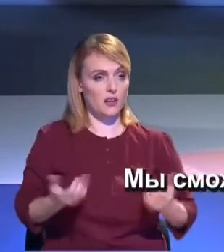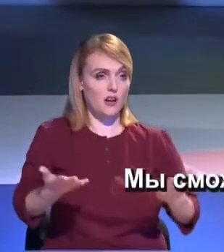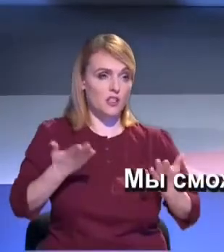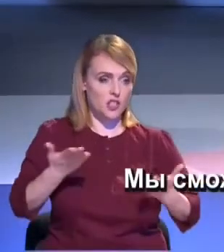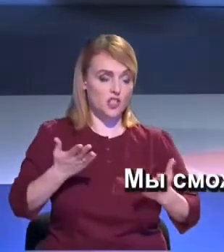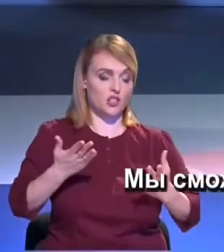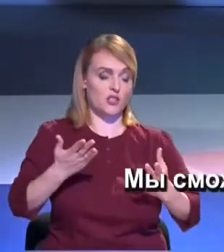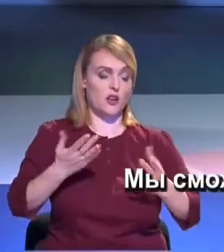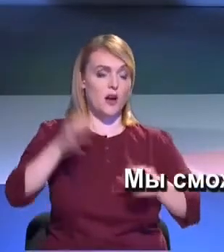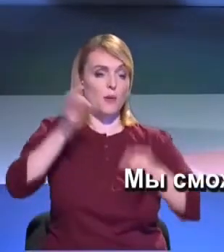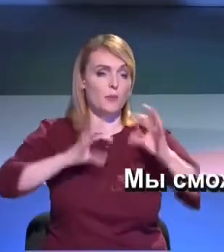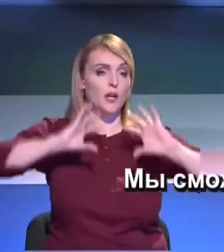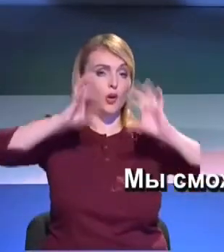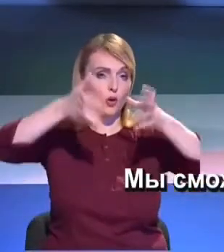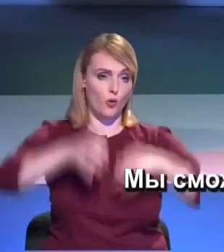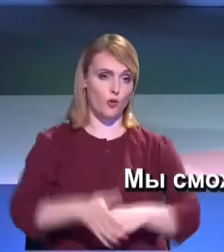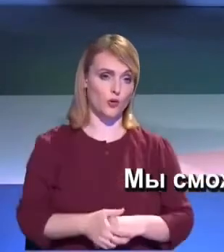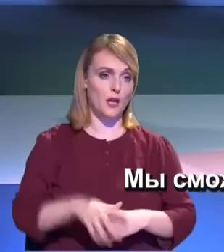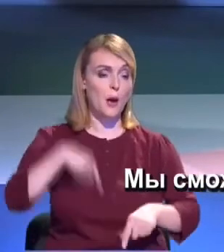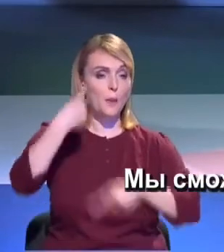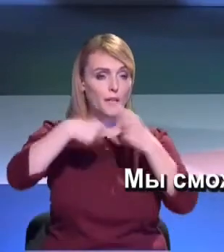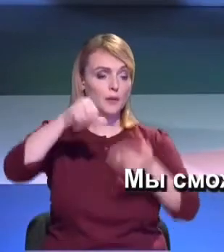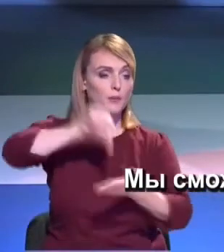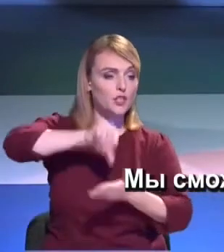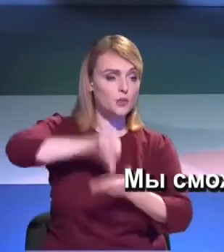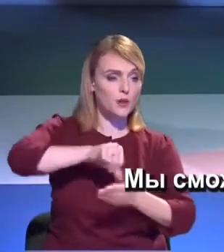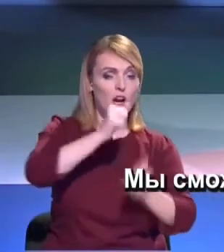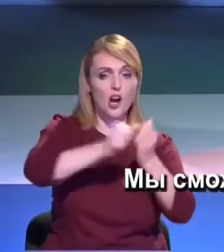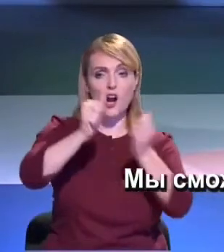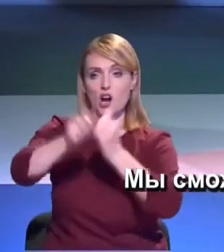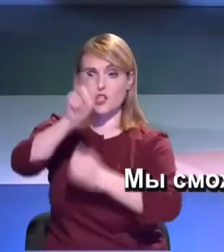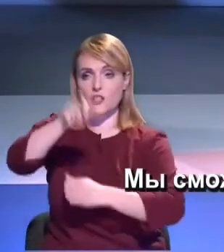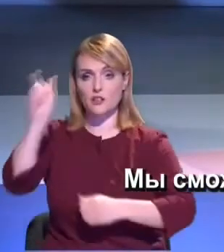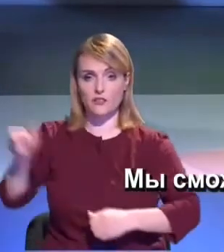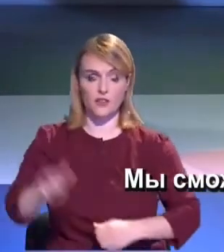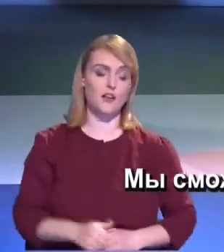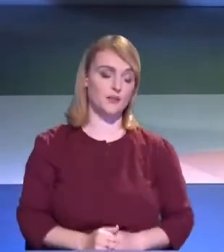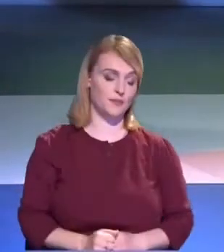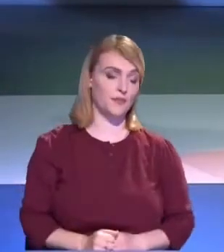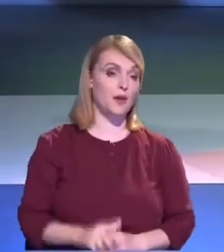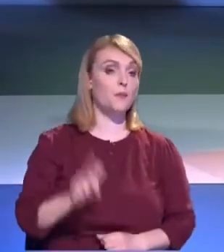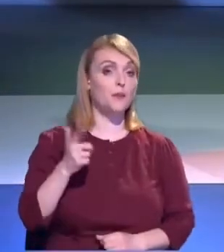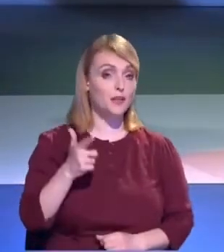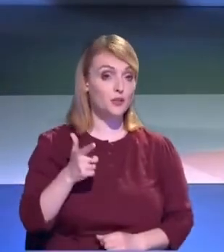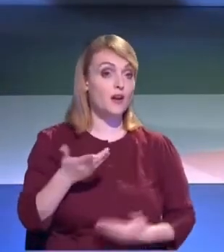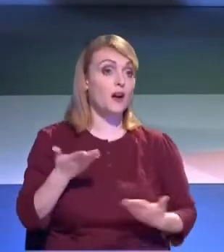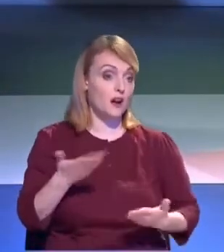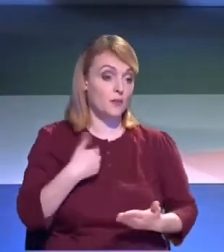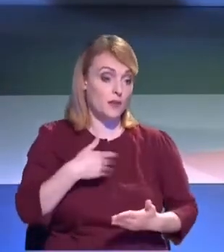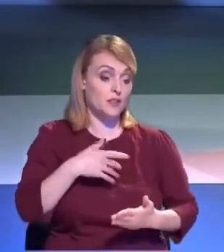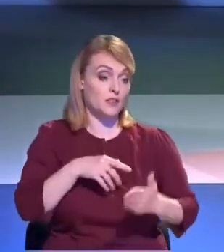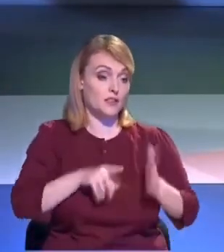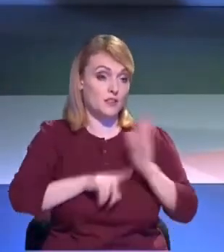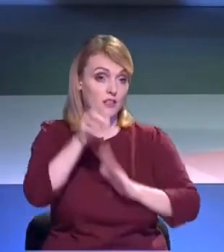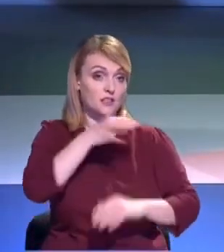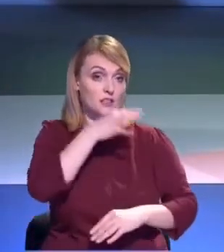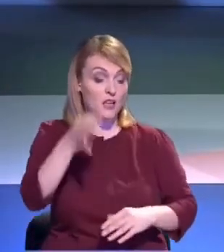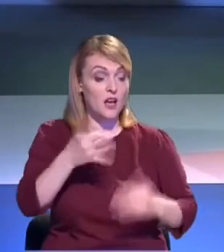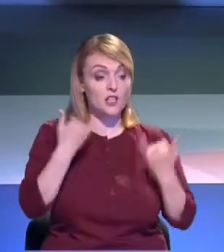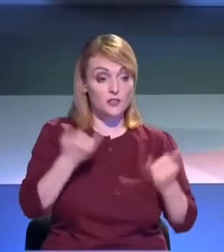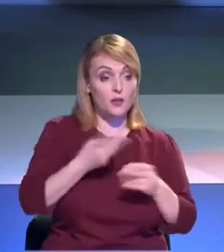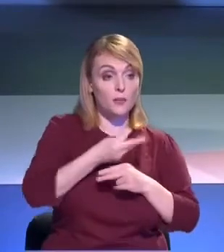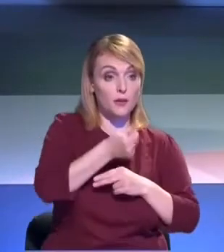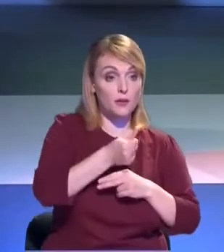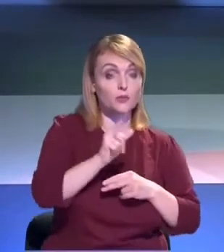ambient. Prin responsabilitate și participare civică, nemijlocit și a locuitorilor. Pentru că, cum am și notat inițial, plătim azi,